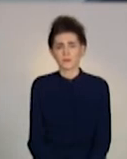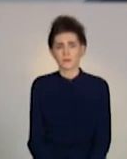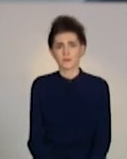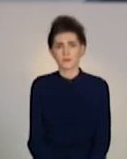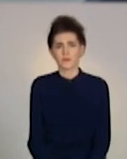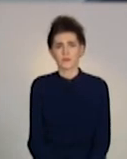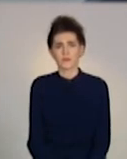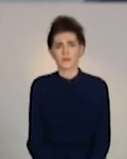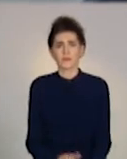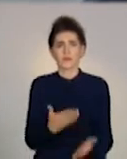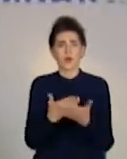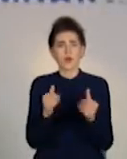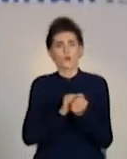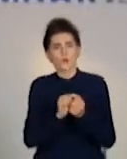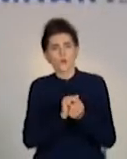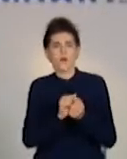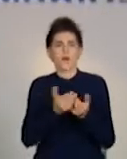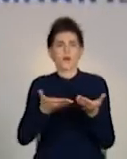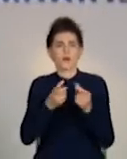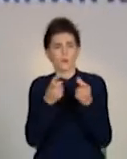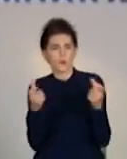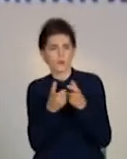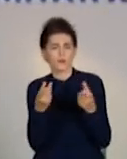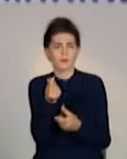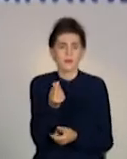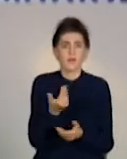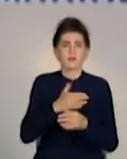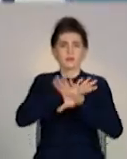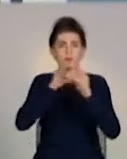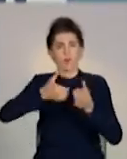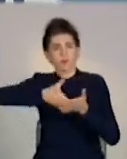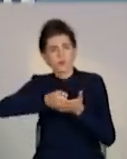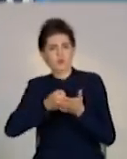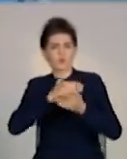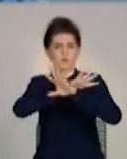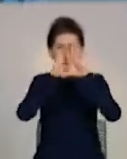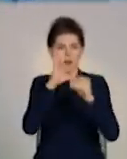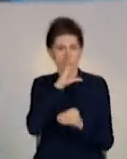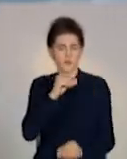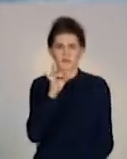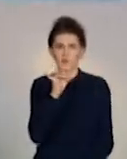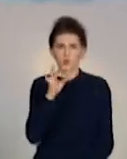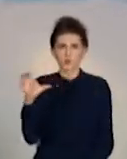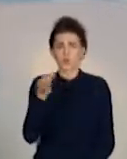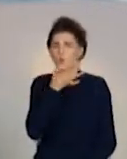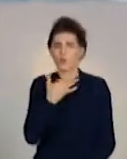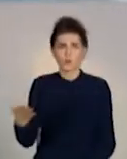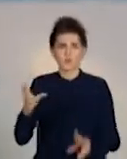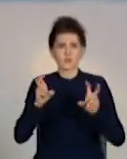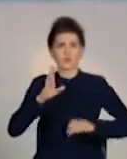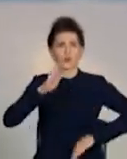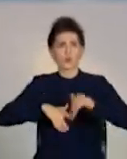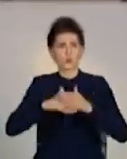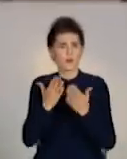Купюри, дверні ручки та поручня автобуса. Вірус постійно може потрапити під руки, бо деякий час живе на брудних поверхнях.